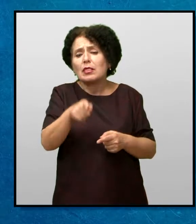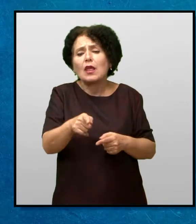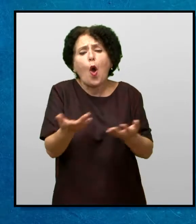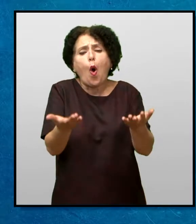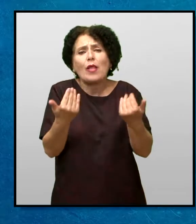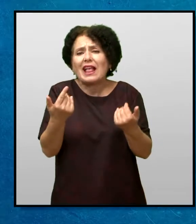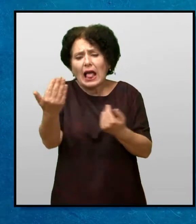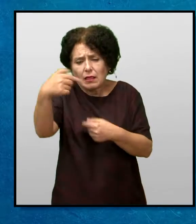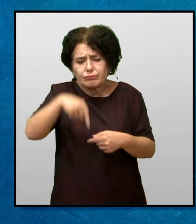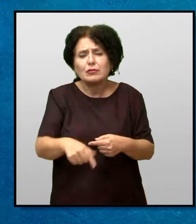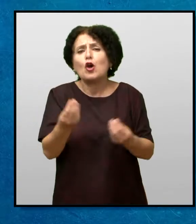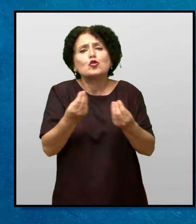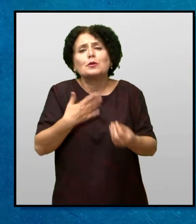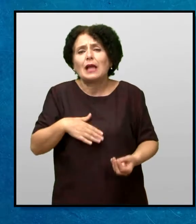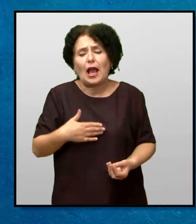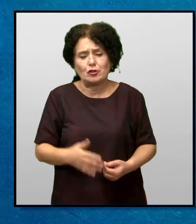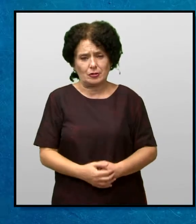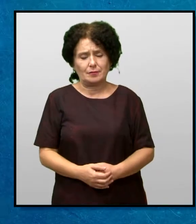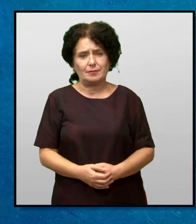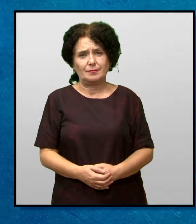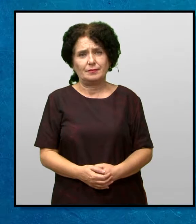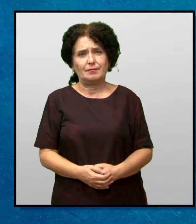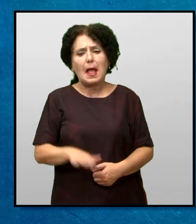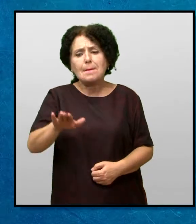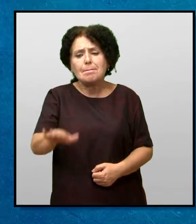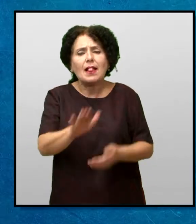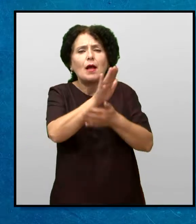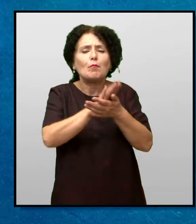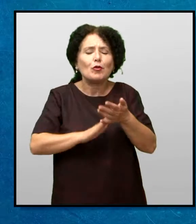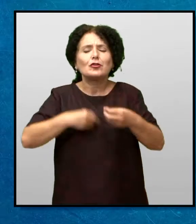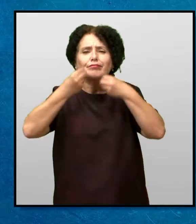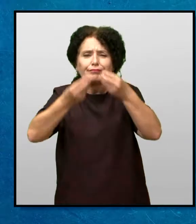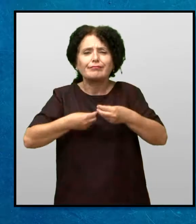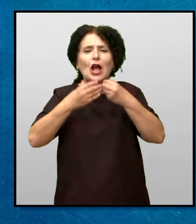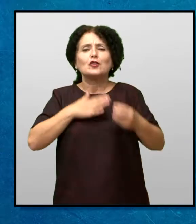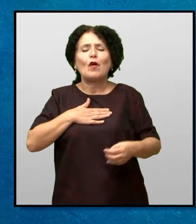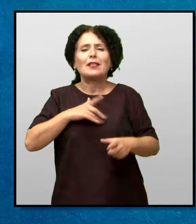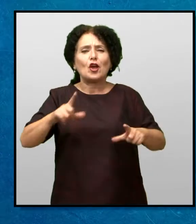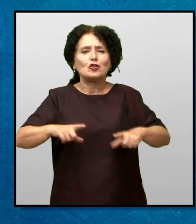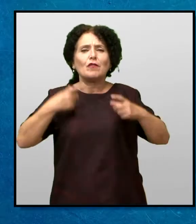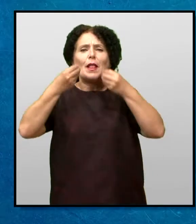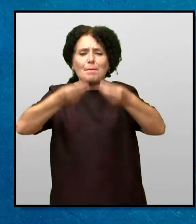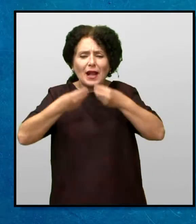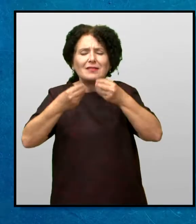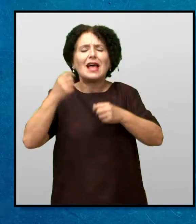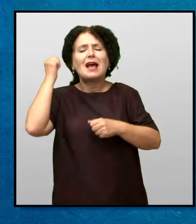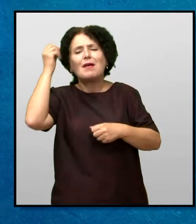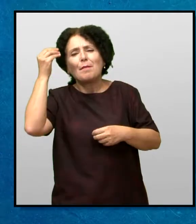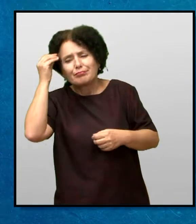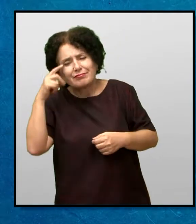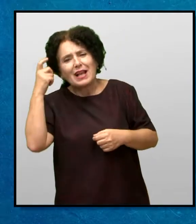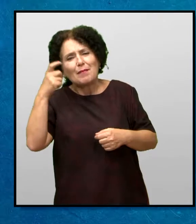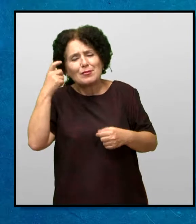себе, откате доаѓаш и што сакаш Така, Мери почна да ја раскажува својата приказна за незинато